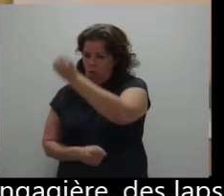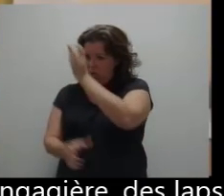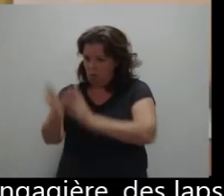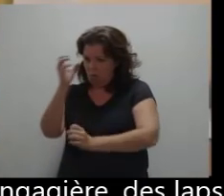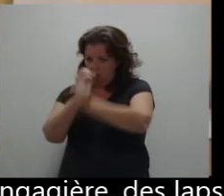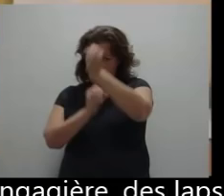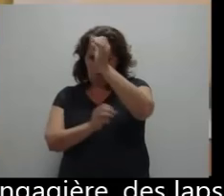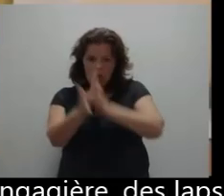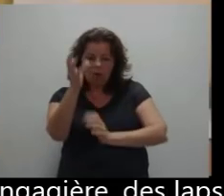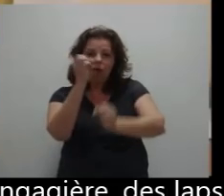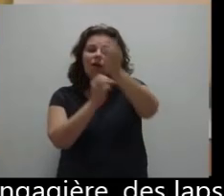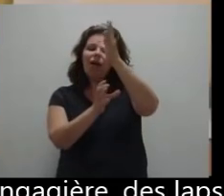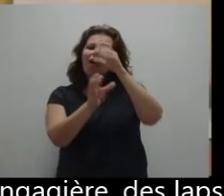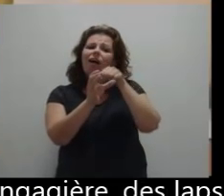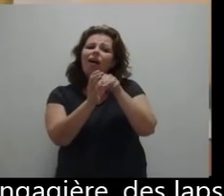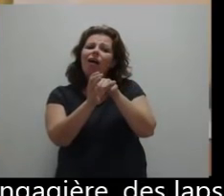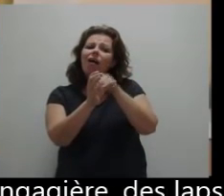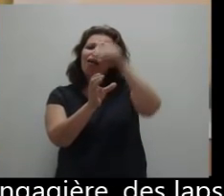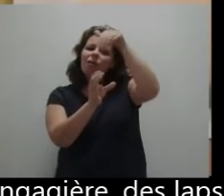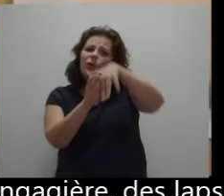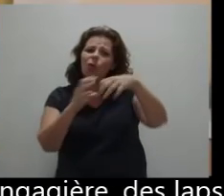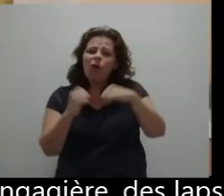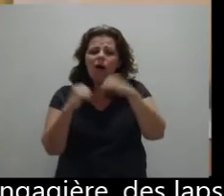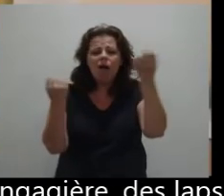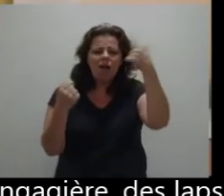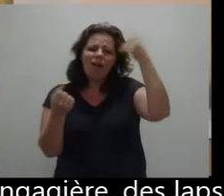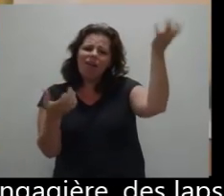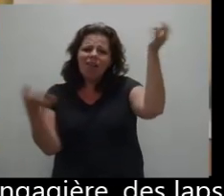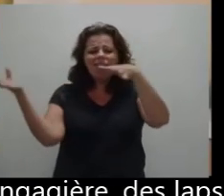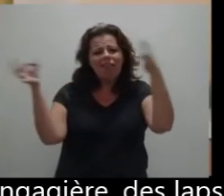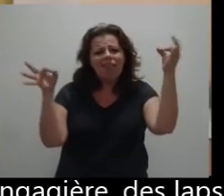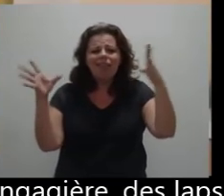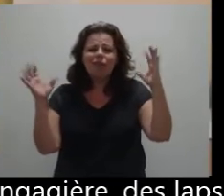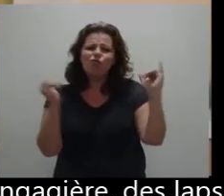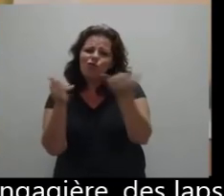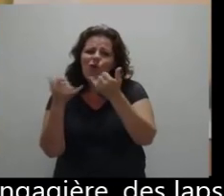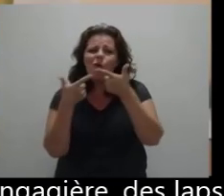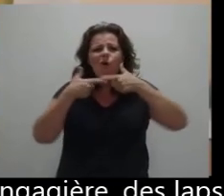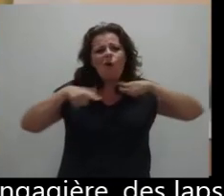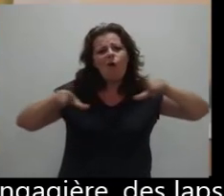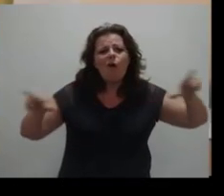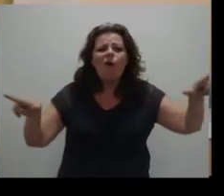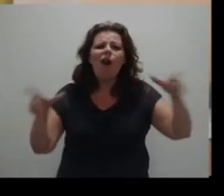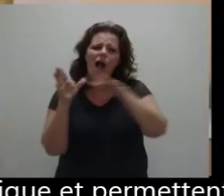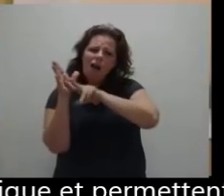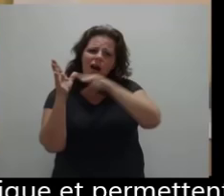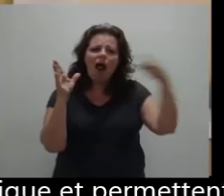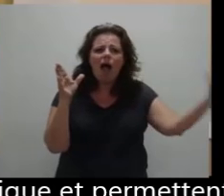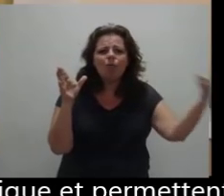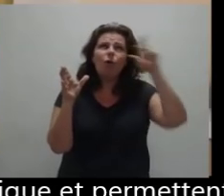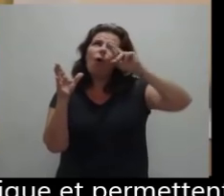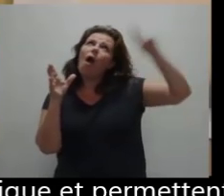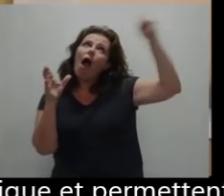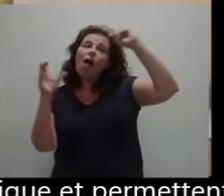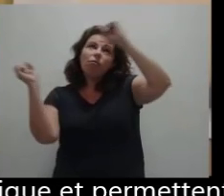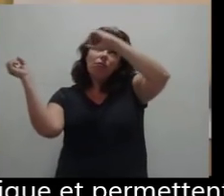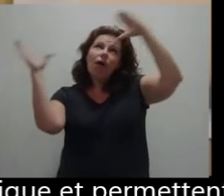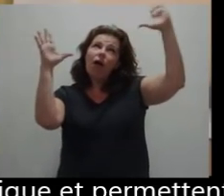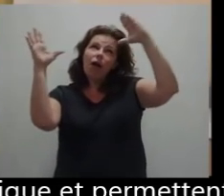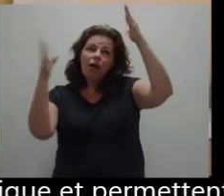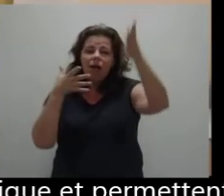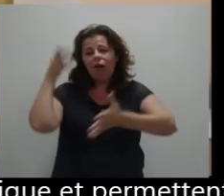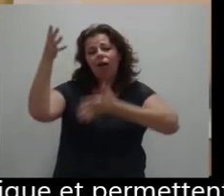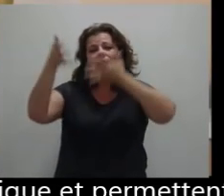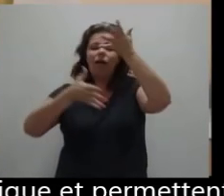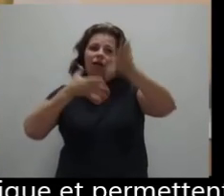compte de leur créativité langagière, des lapsus, traits d'esprit, récits de rêve qui surgissent dans